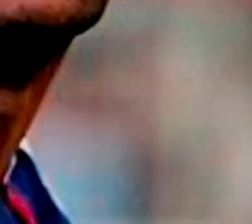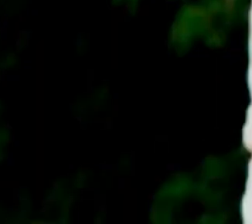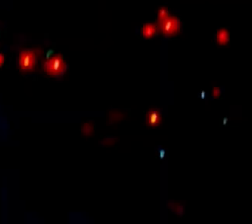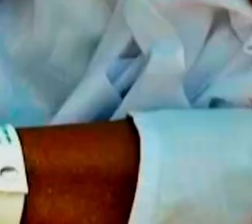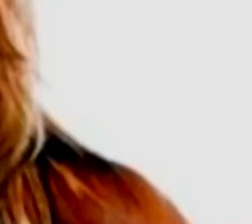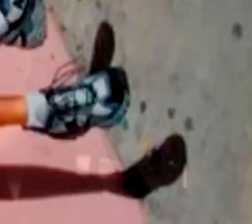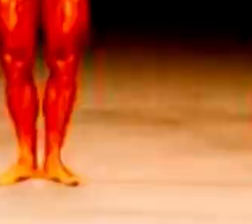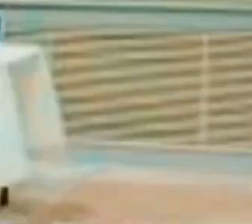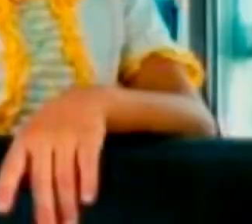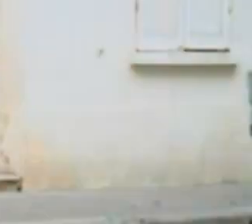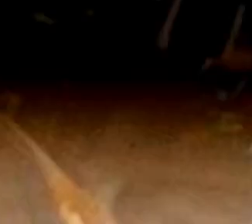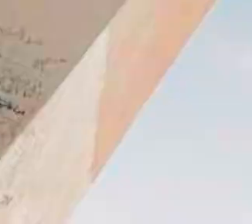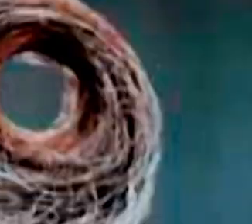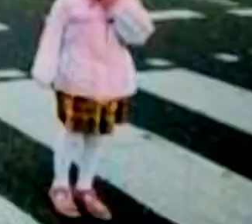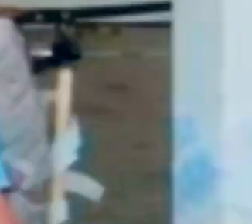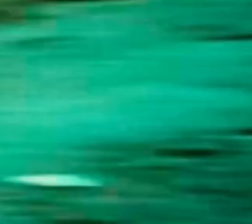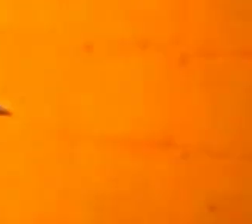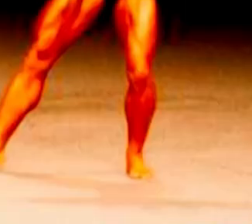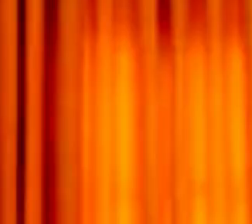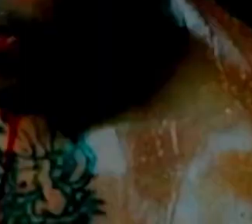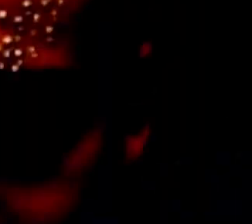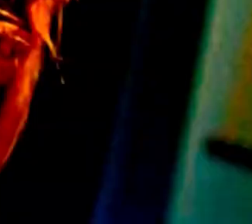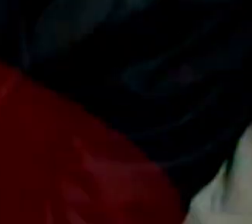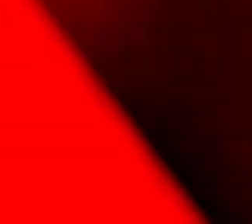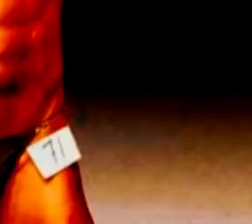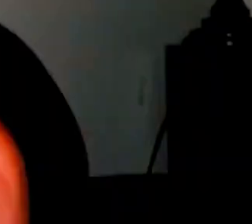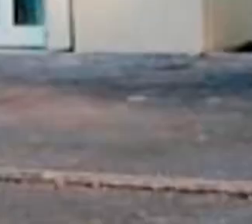jest magma.